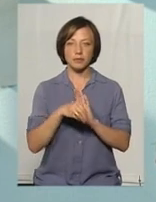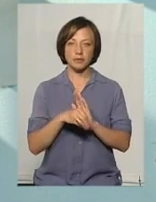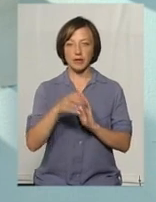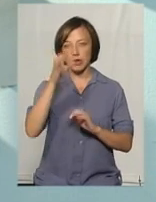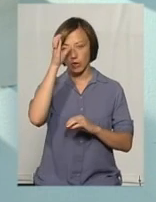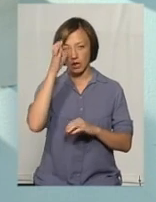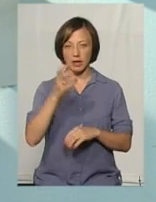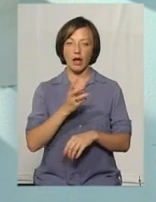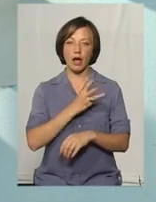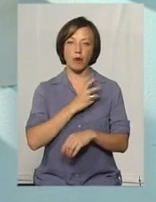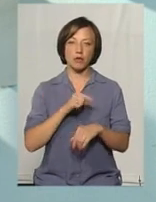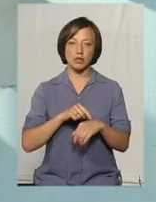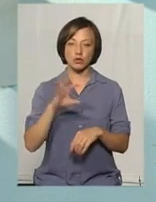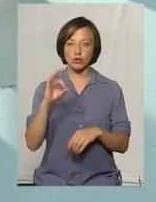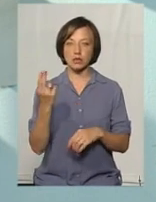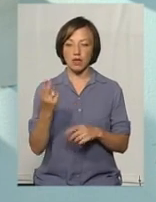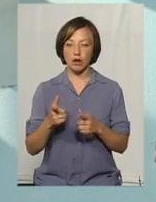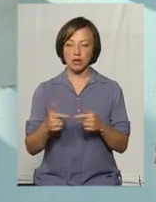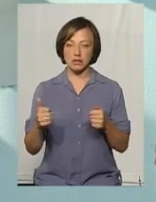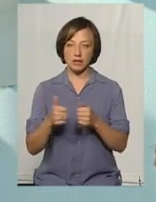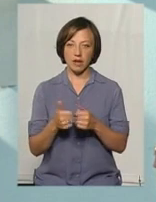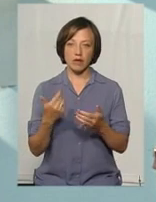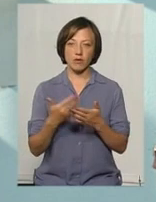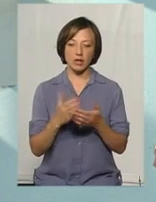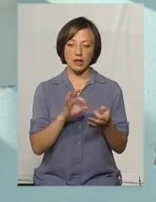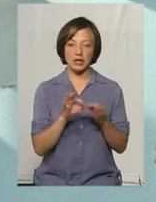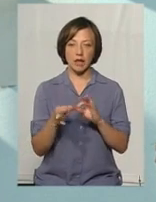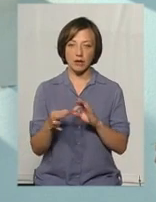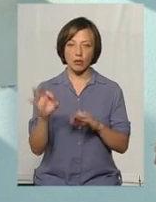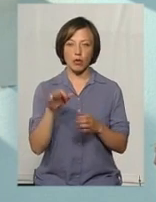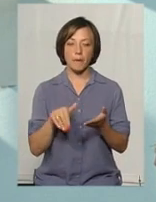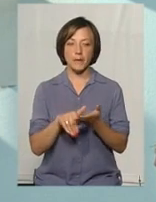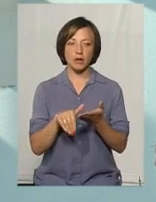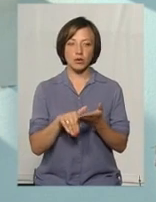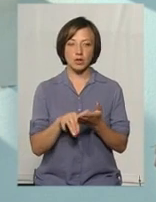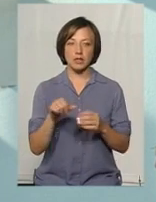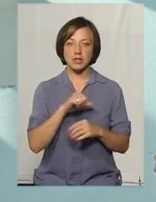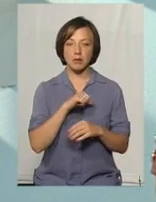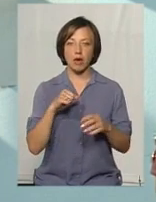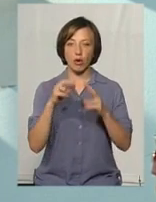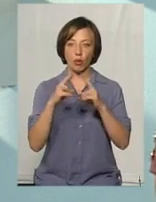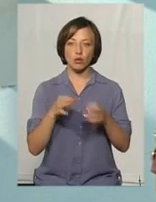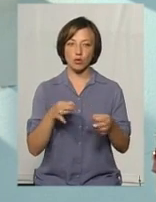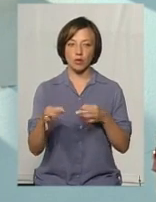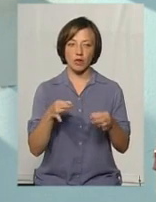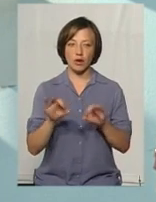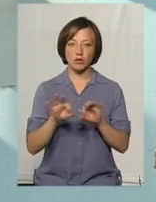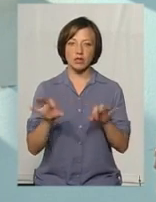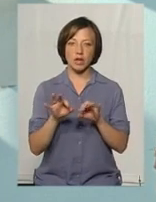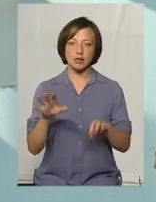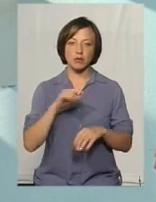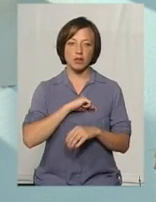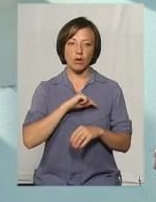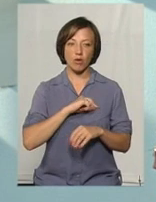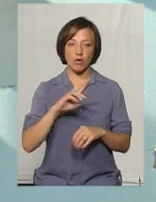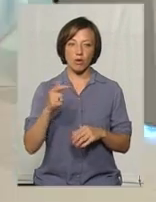інтелектуальної, емоційної і соціальної сфери. А детальніше вже про методики і саме консультування розкаже вже психолог центру